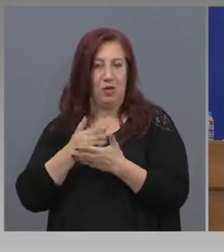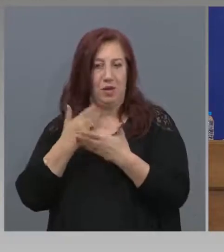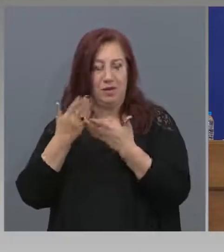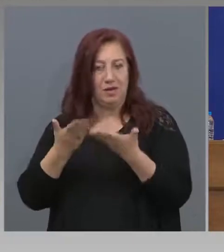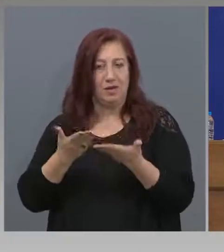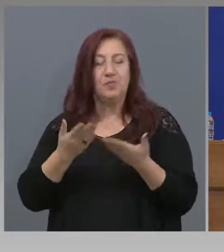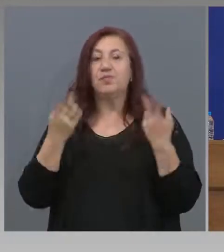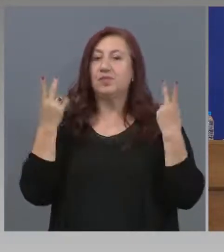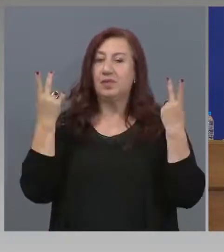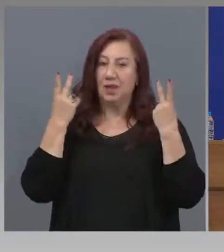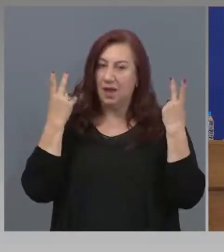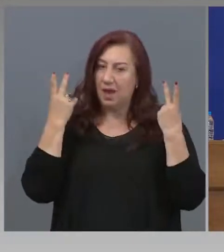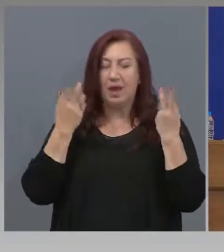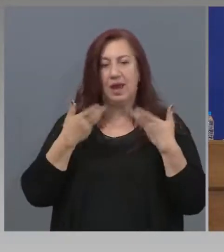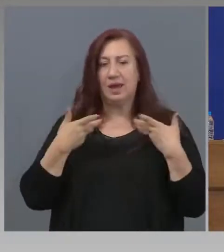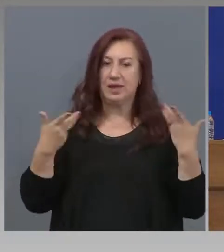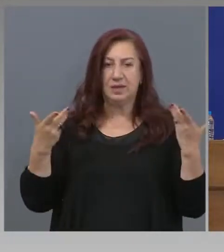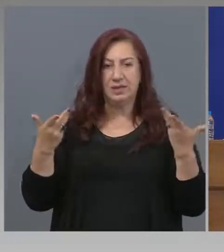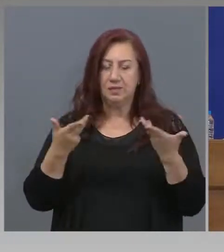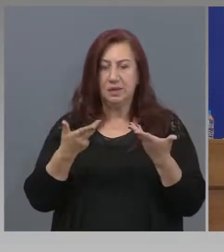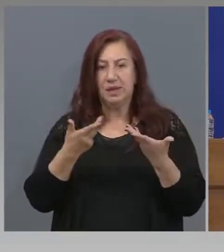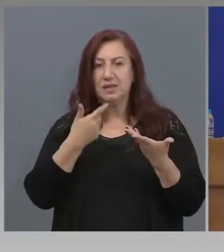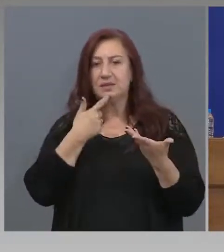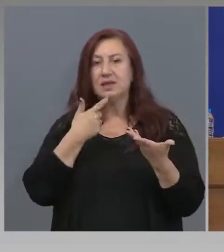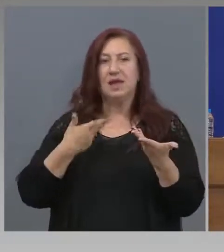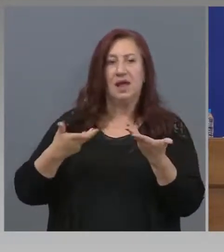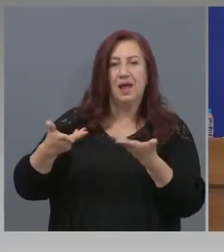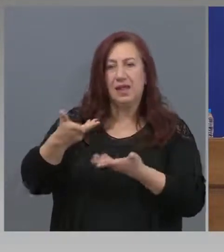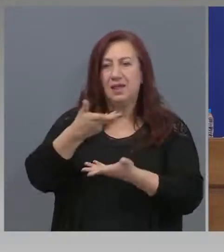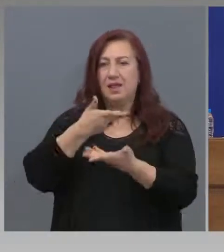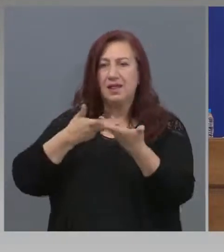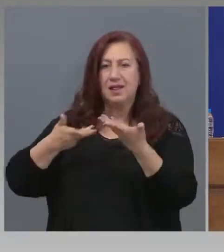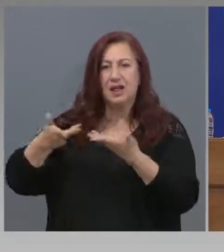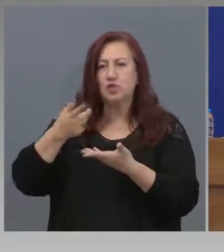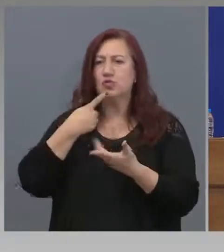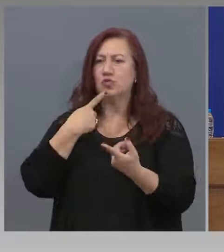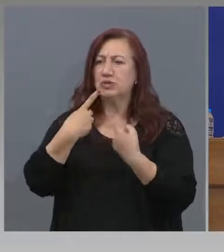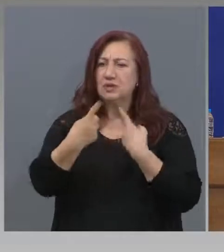Разбира се, дискусията и разговорите продължават.